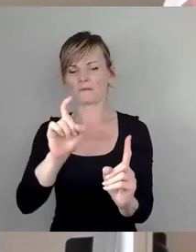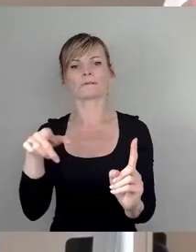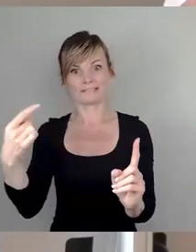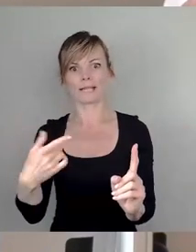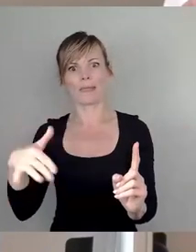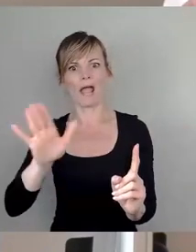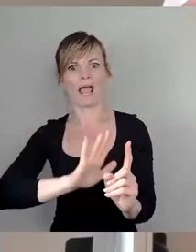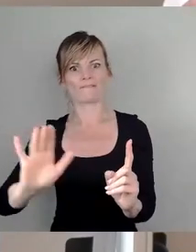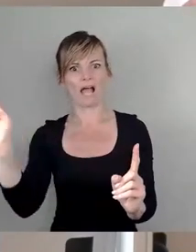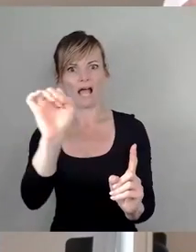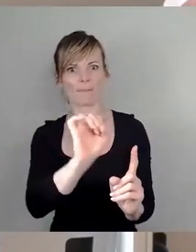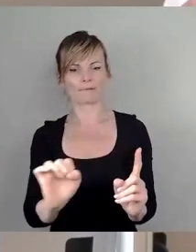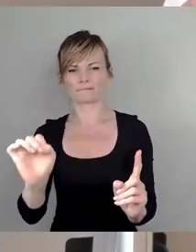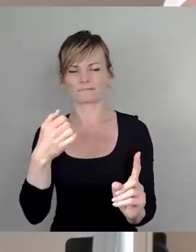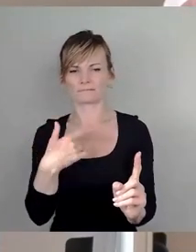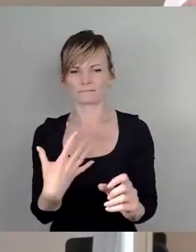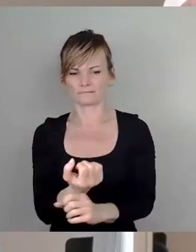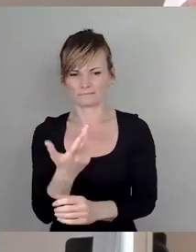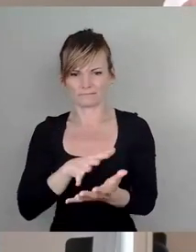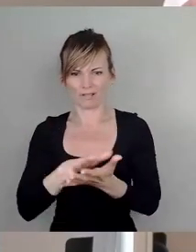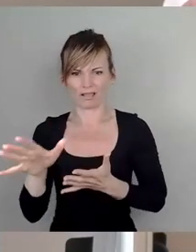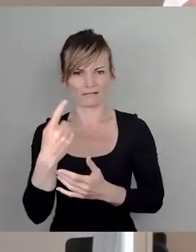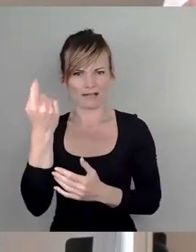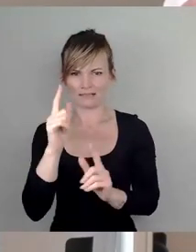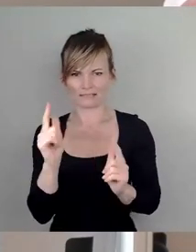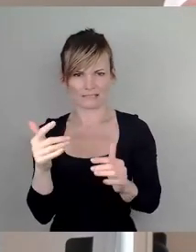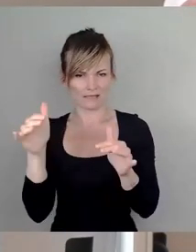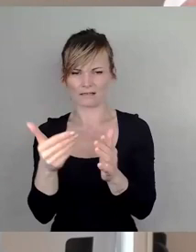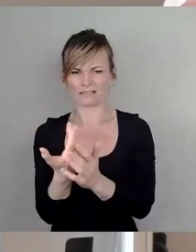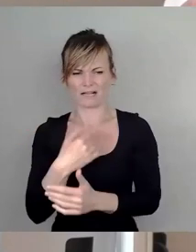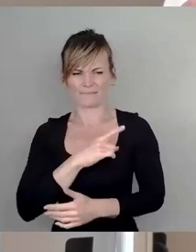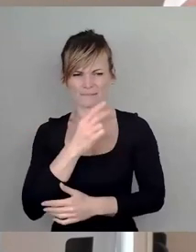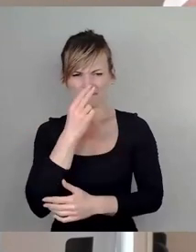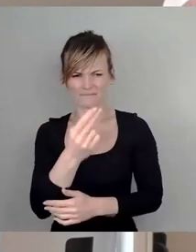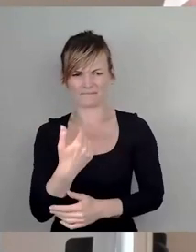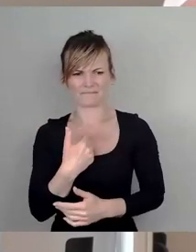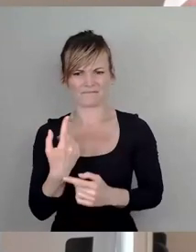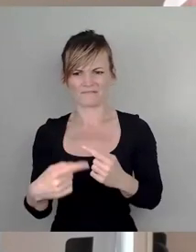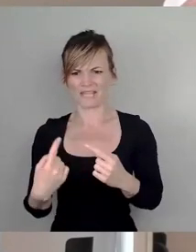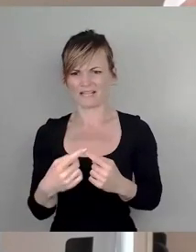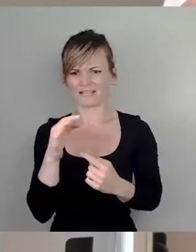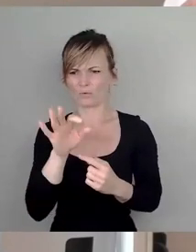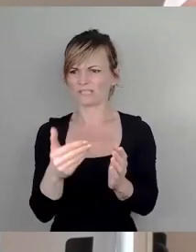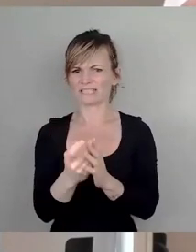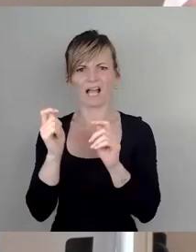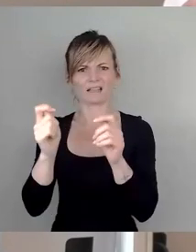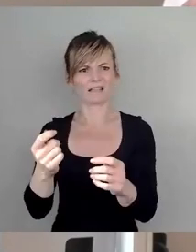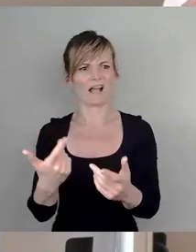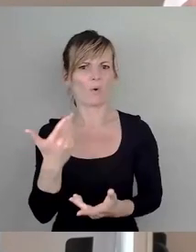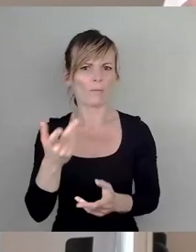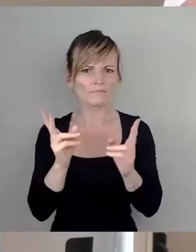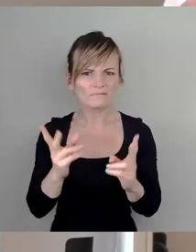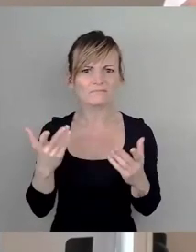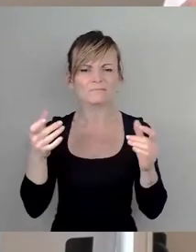kann. Insofern fehlt mir da auch ein Stück weit die Deckungsquelle für diesen Antrag beziehungsweise eine